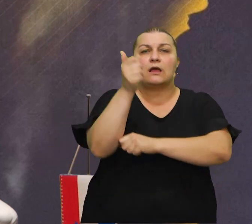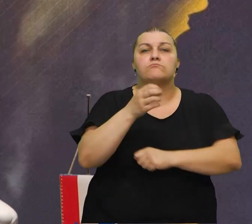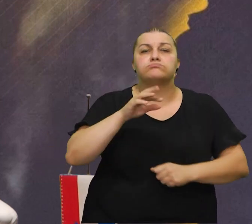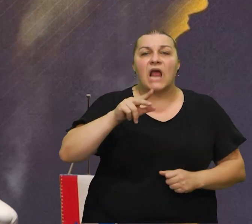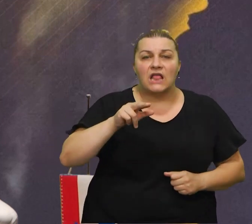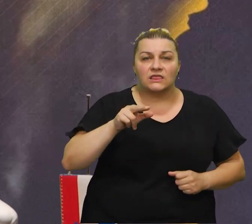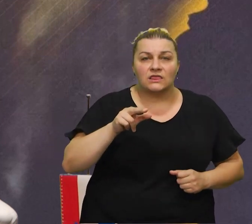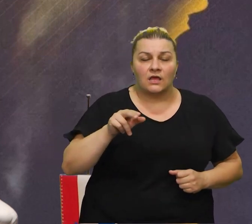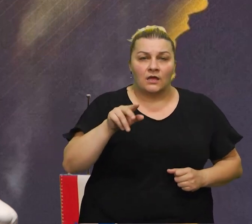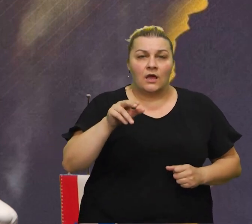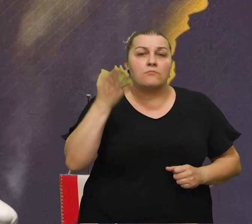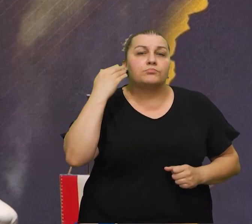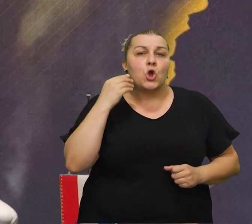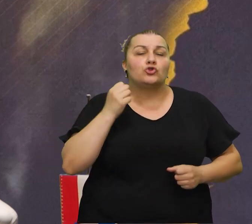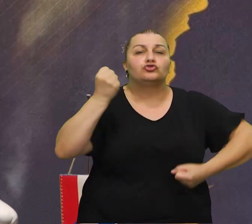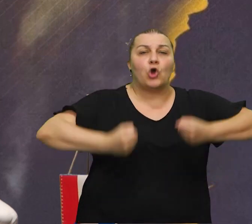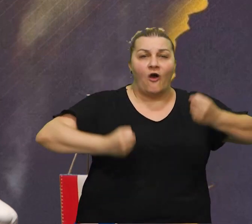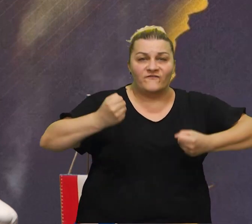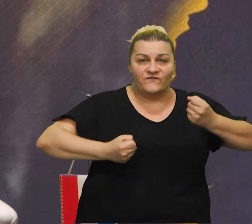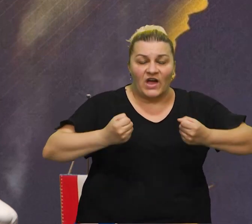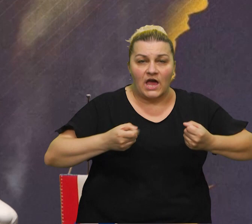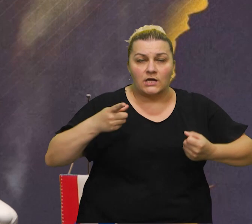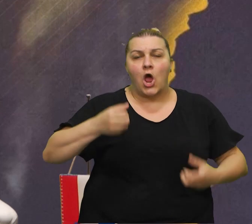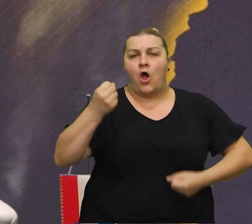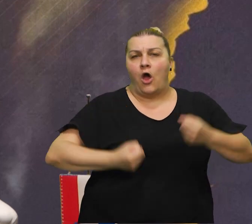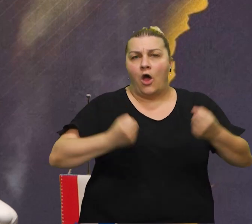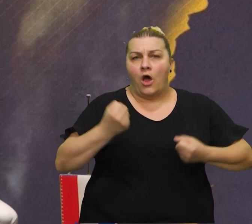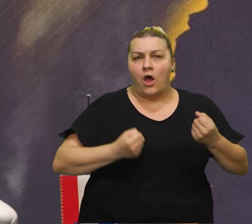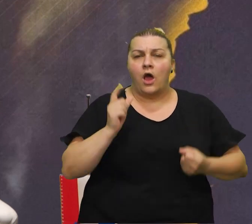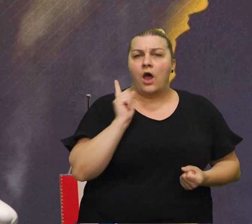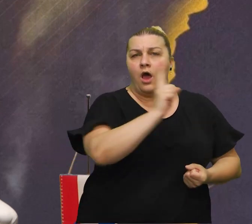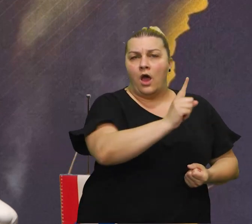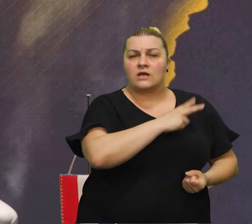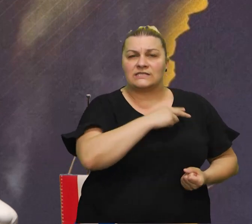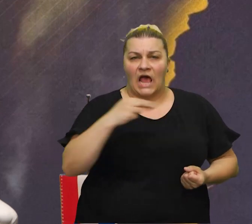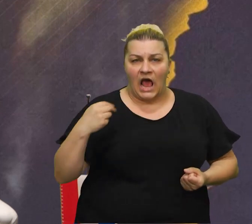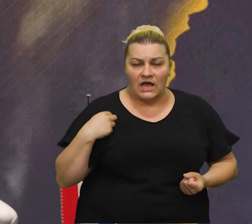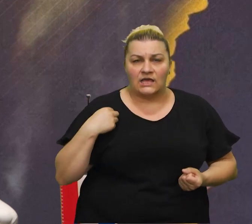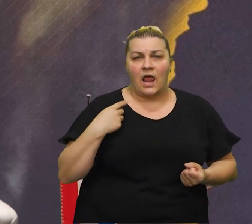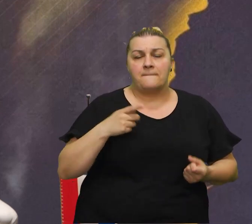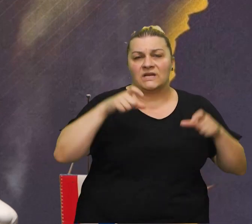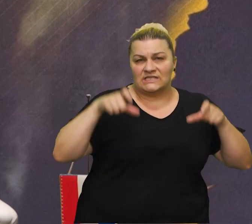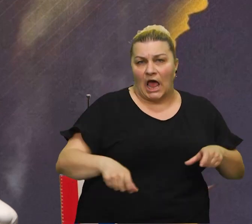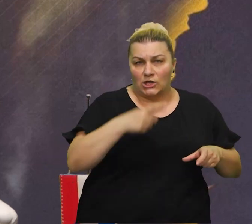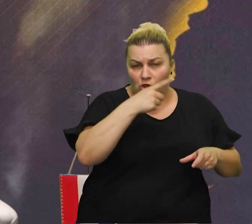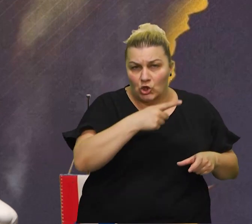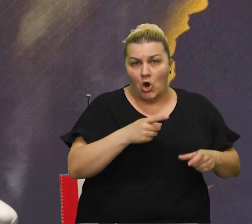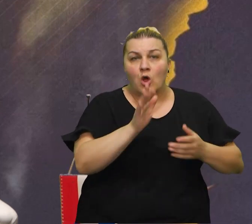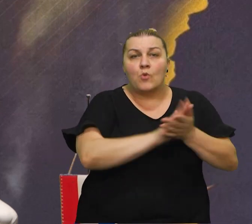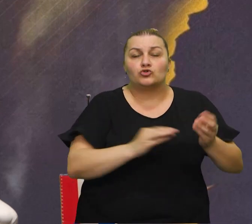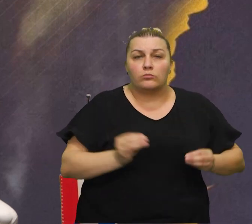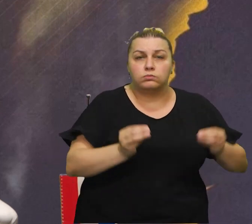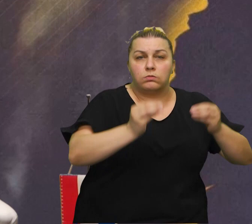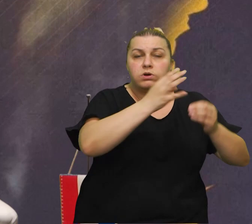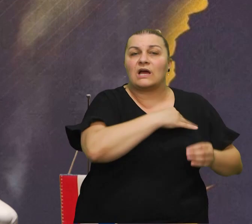brat je bio šofer koji je vozio u Zagreb, na stadion NK Zagreba, gdje se je formirala